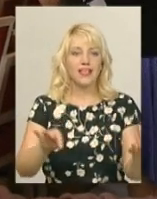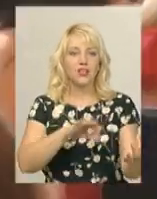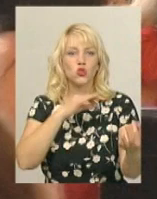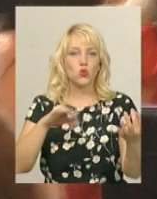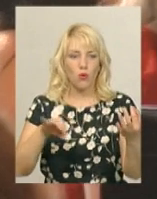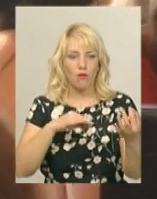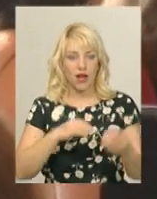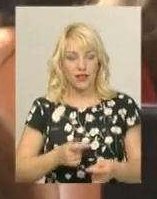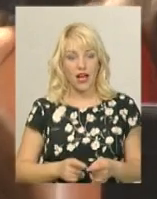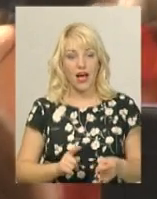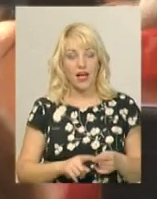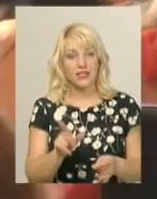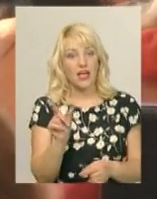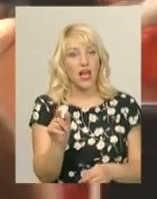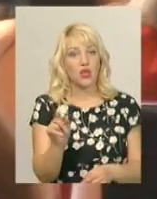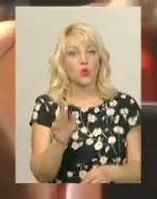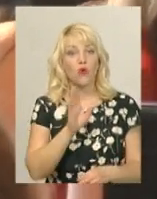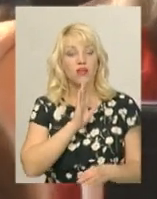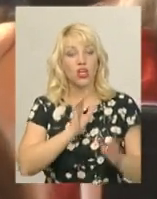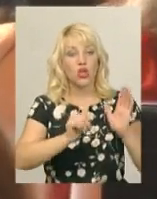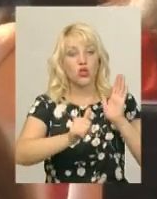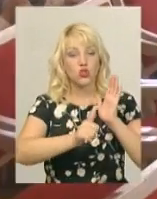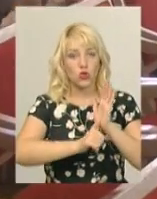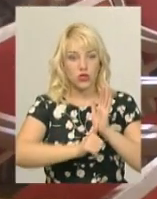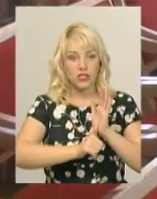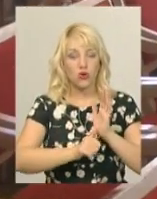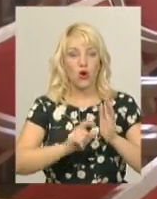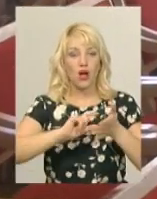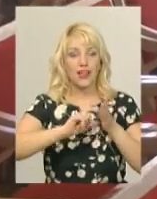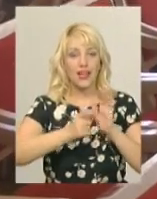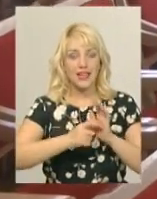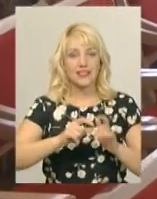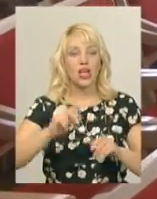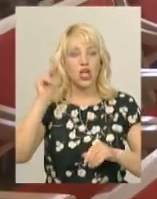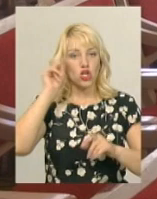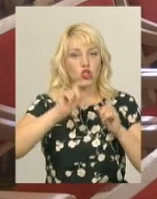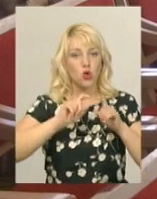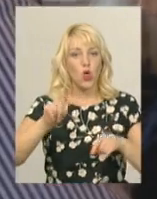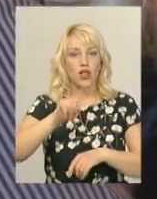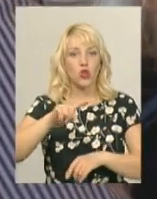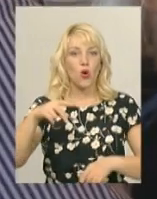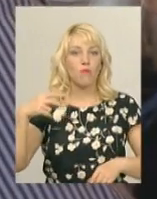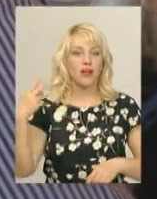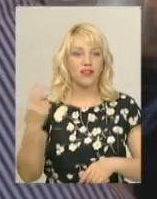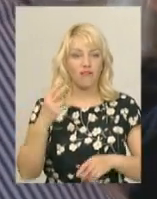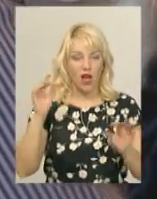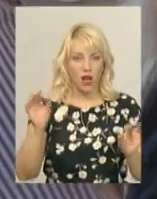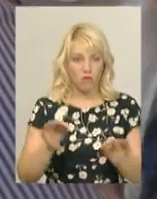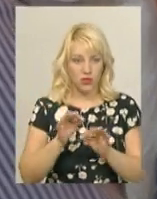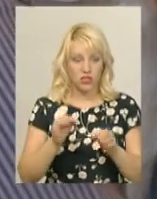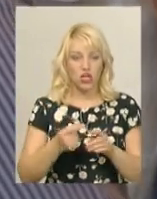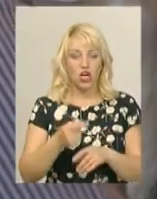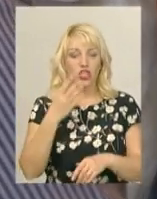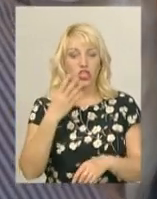музиканта. А це дует шостого класу Хмельницької дитячої музичної школи номер два Марія Найде та Даніела Дячук. В чотири роки на